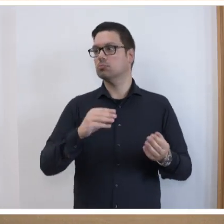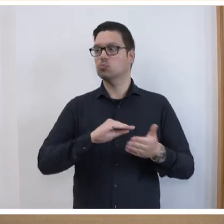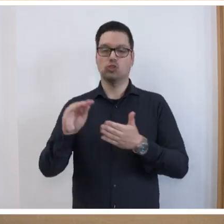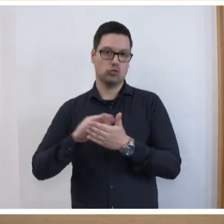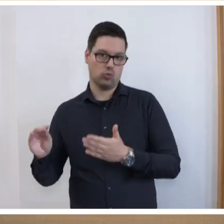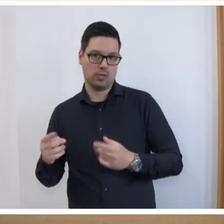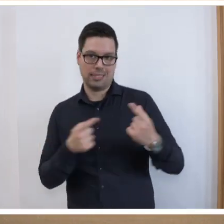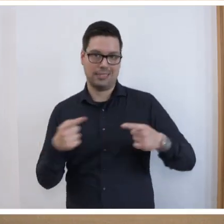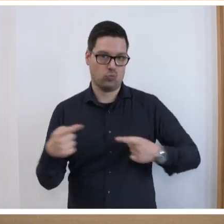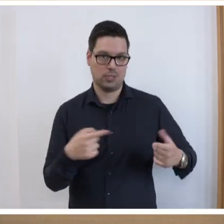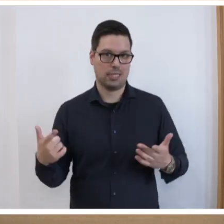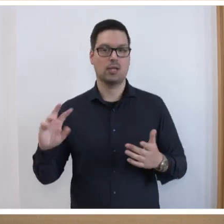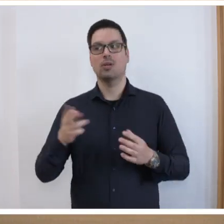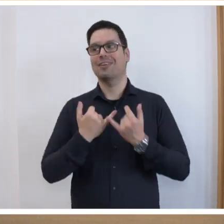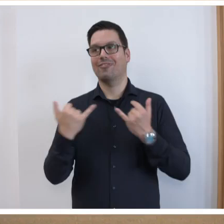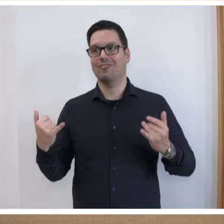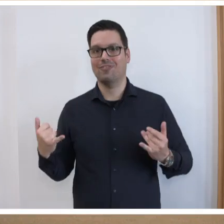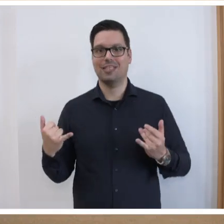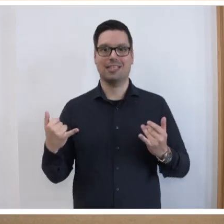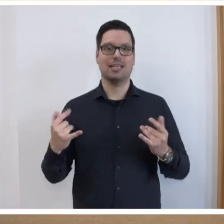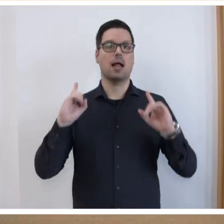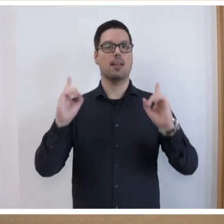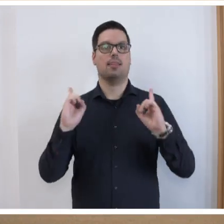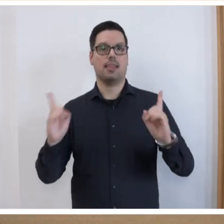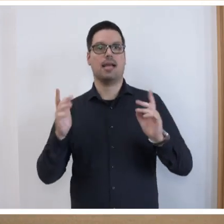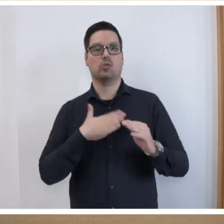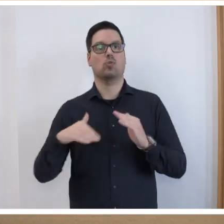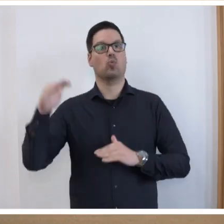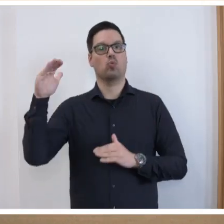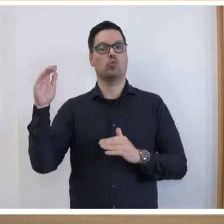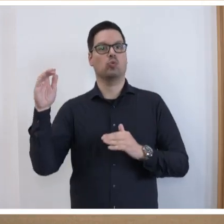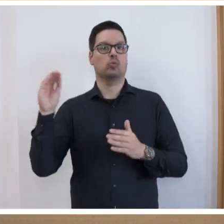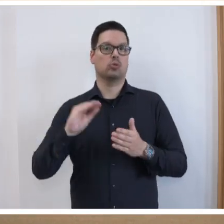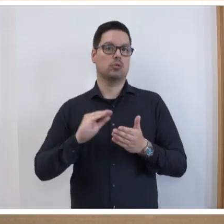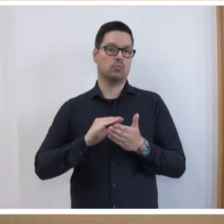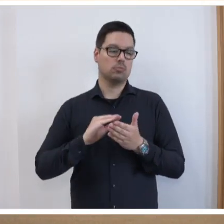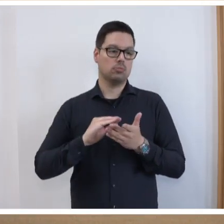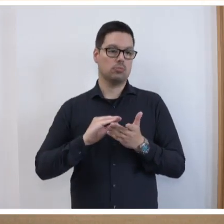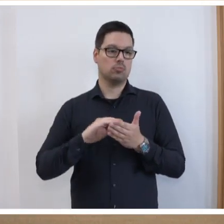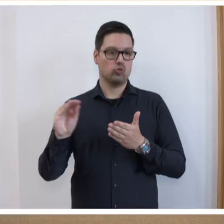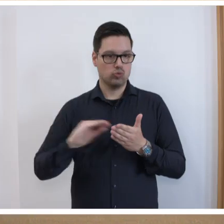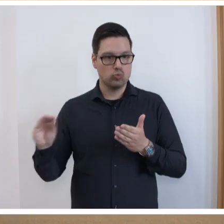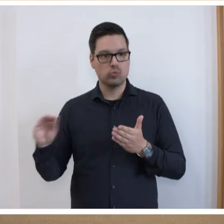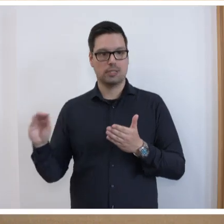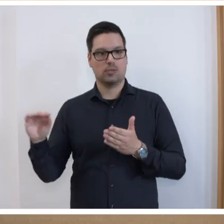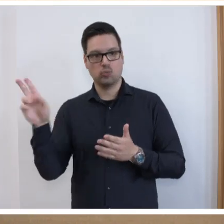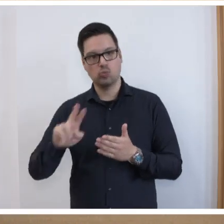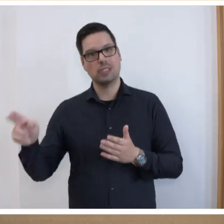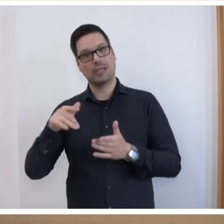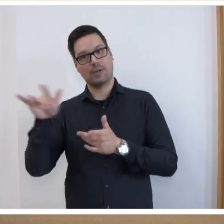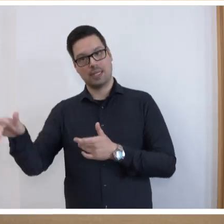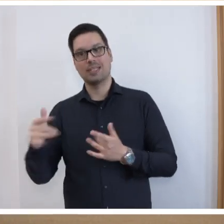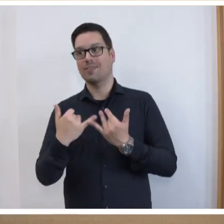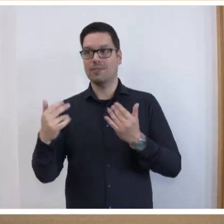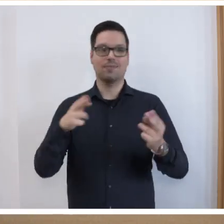diskutieren, sondern auch, wie wir die Lehrkräfte, die unsere Hochschulen und Studienseminare verlassen, auch an den Bedürfnissen junger Menschen